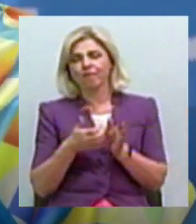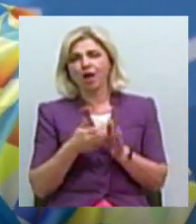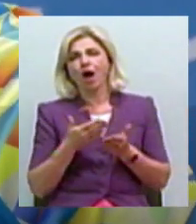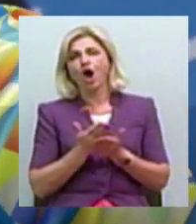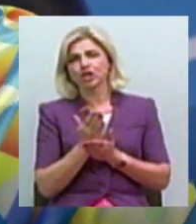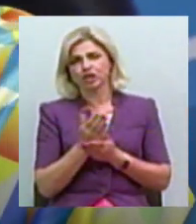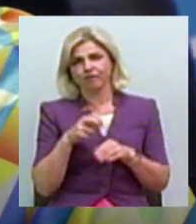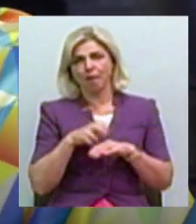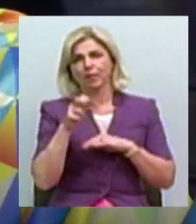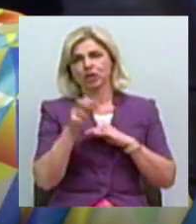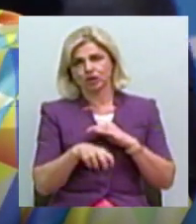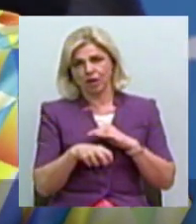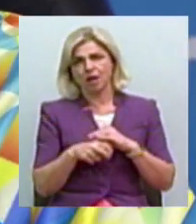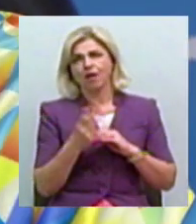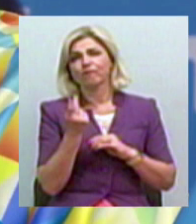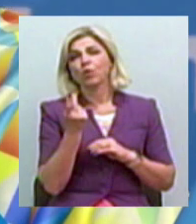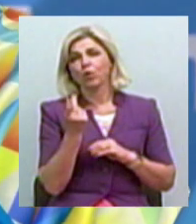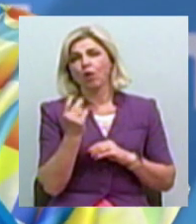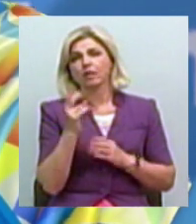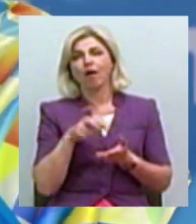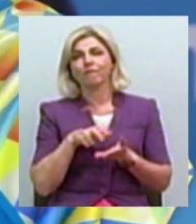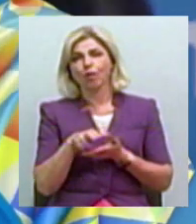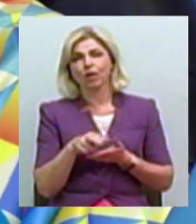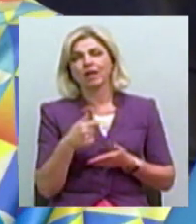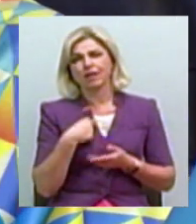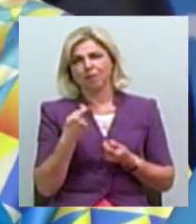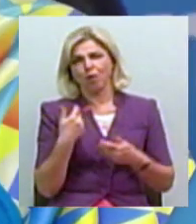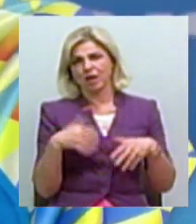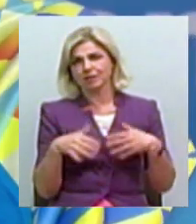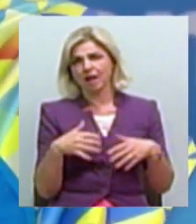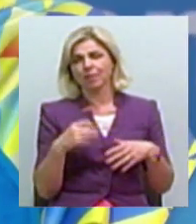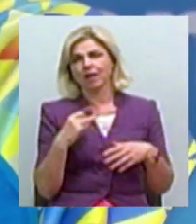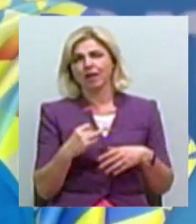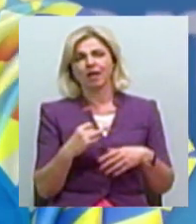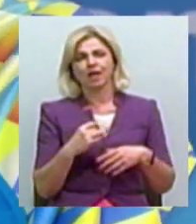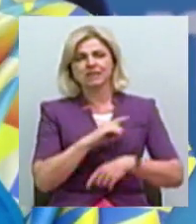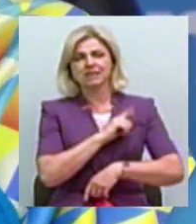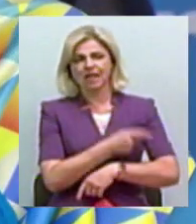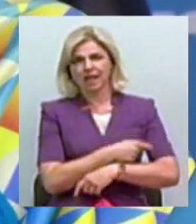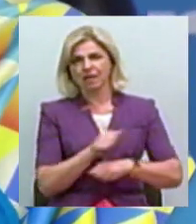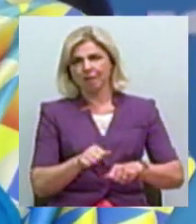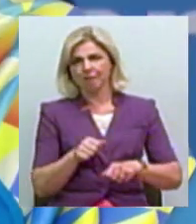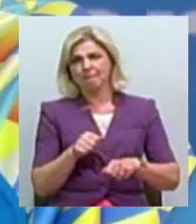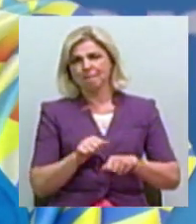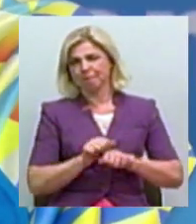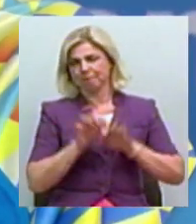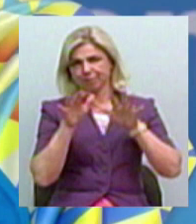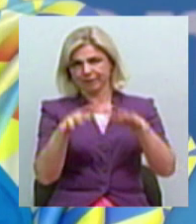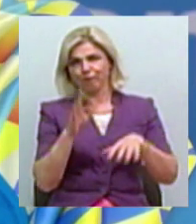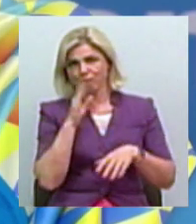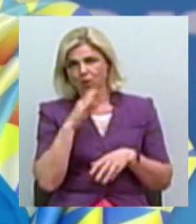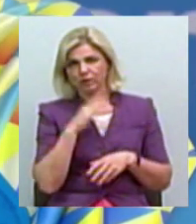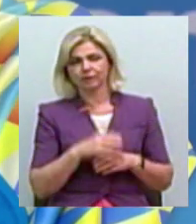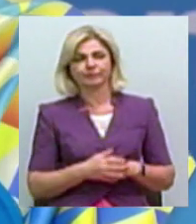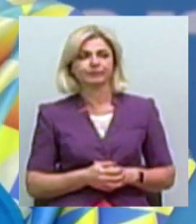Трішки якості стрибка другого на вході, я розслабився, я посилено бризкав. І коефіцієнт у останньому стрибку